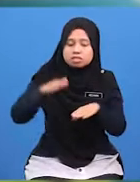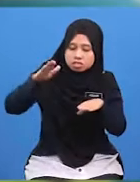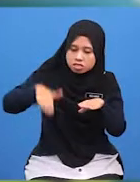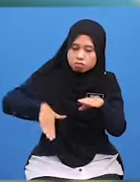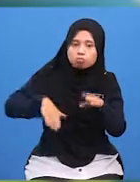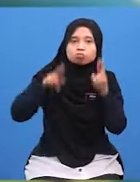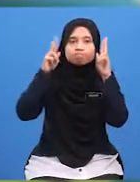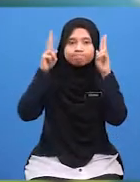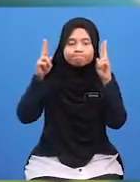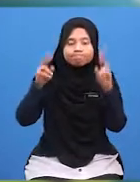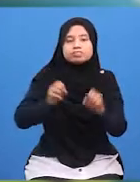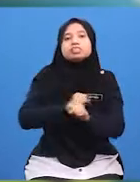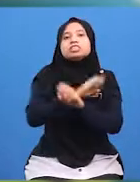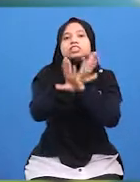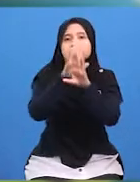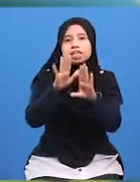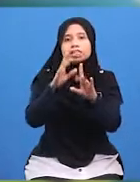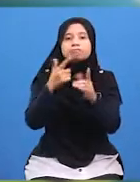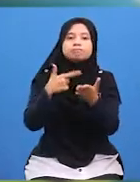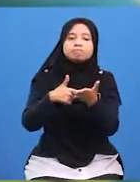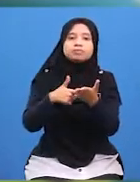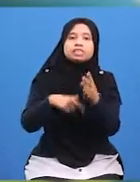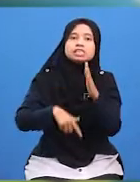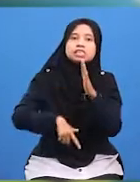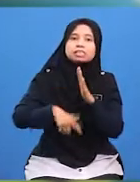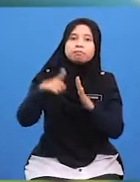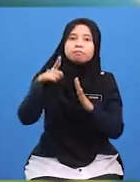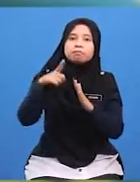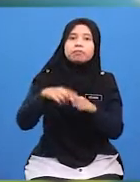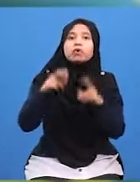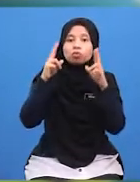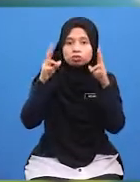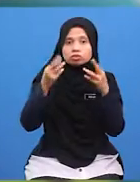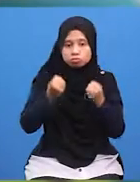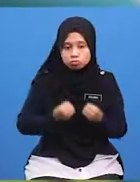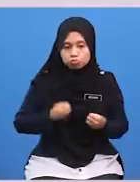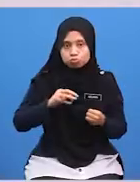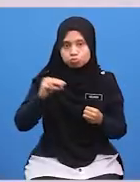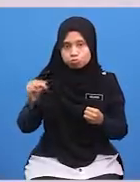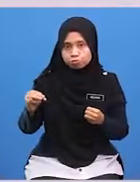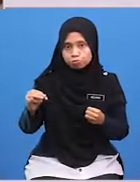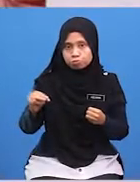Ustazah menerangkan dengan lebih lanjut Ustazah nak murid-murid